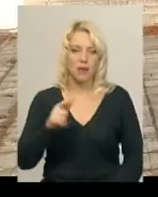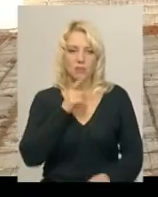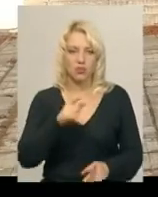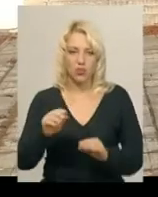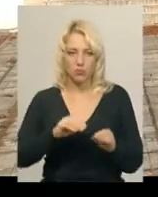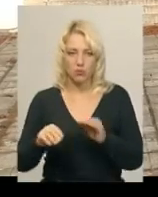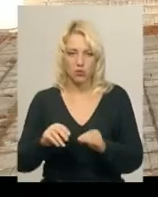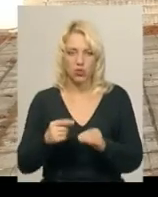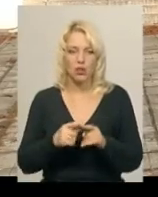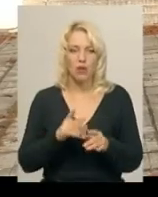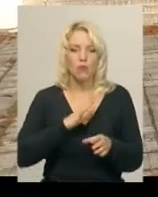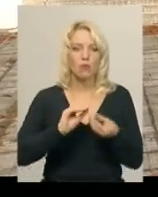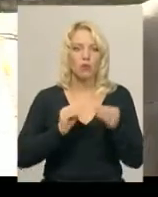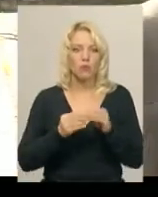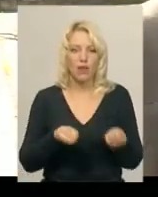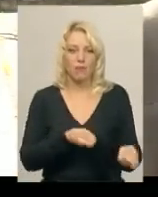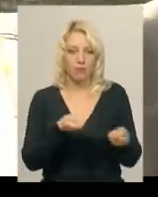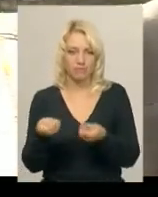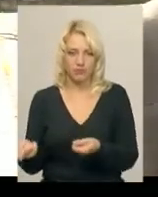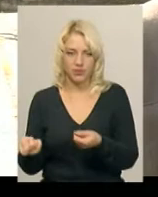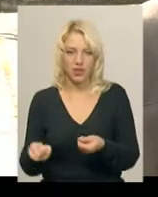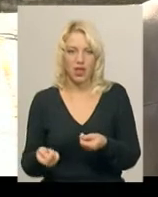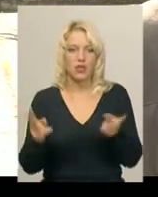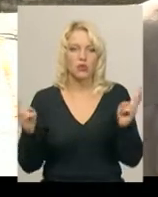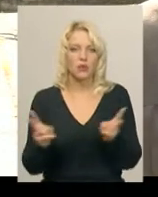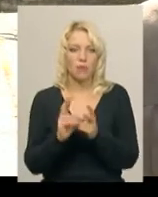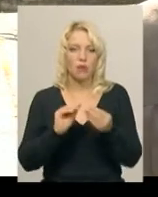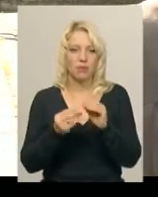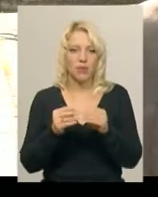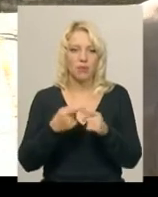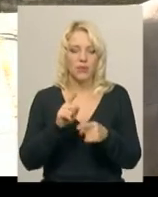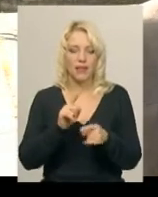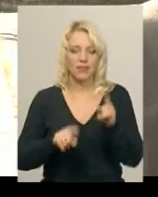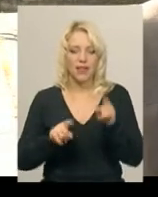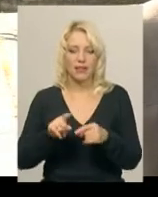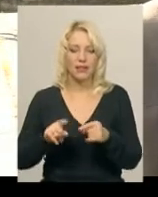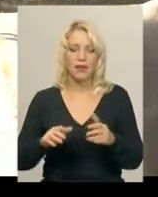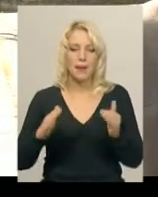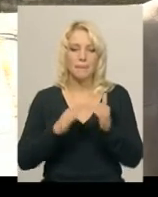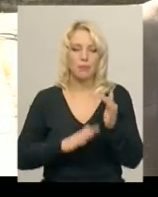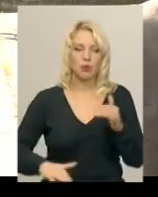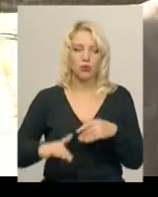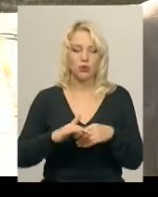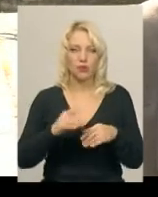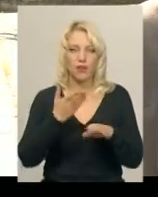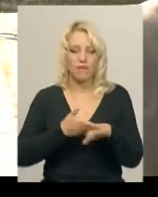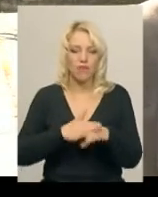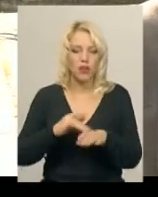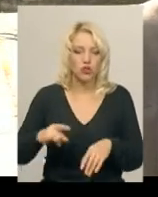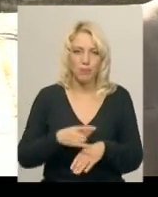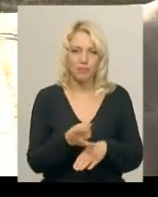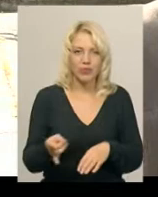з проблемою під'їзду до місця їх встановлення. Насправді стикається проблеми на деяких прибудинкових територіях, ускладнюється під'їзд, чим